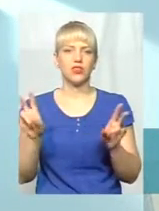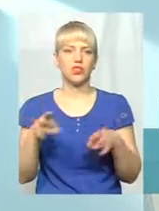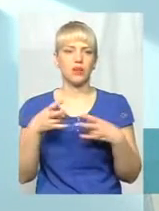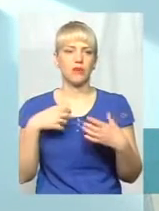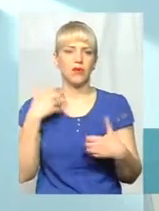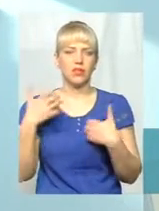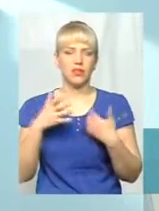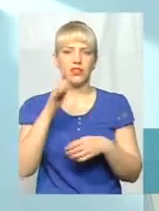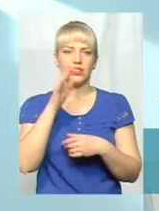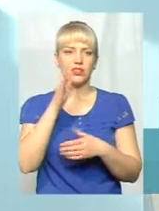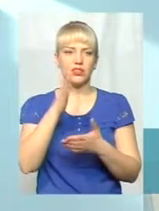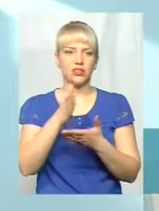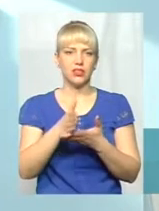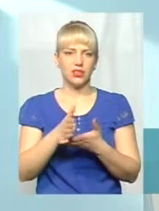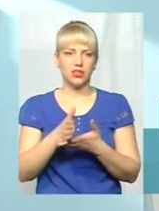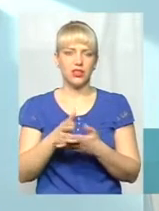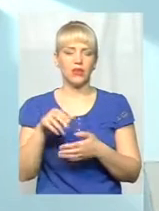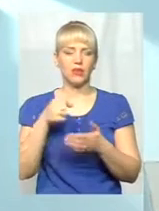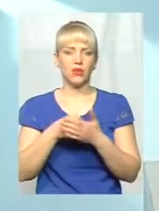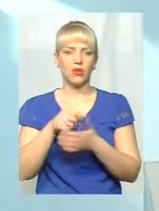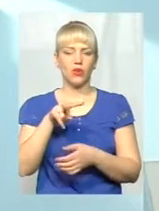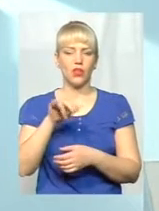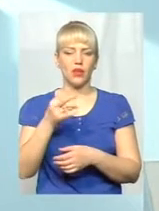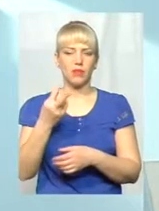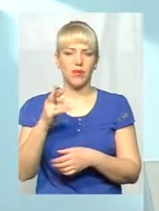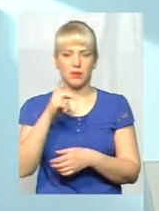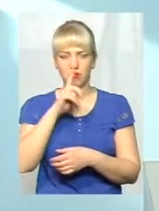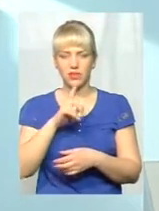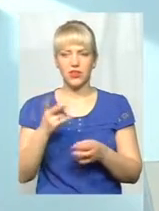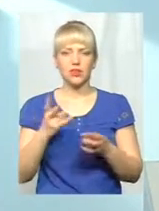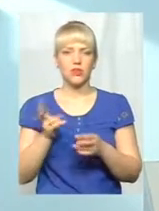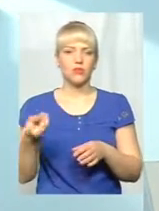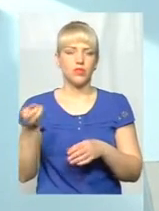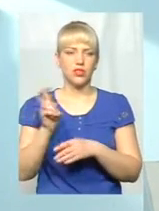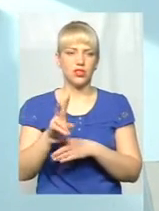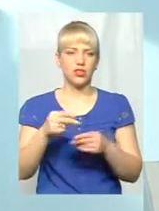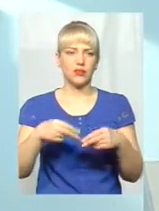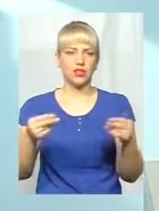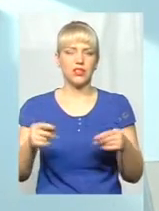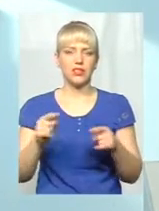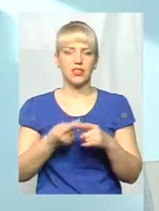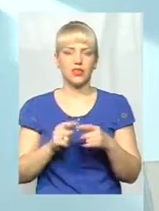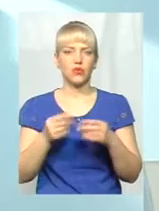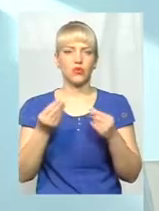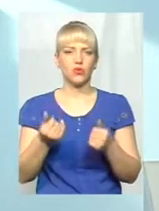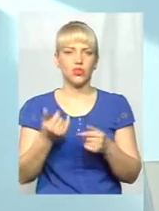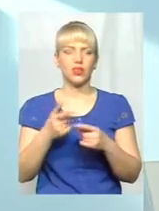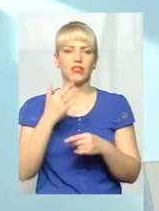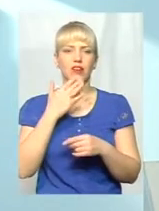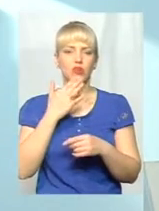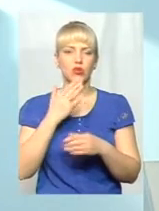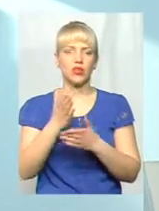Час є, до липня місяця бажано, щоб всі пройшли, підписалися, тому що це кошти, яка Національна служба буде